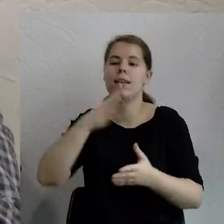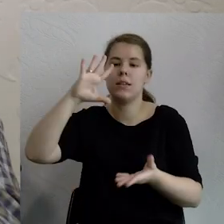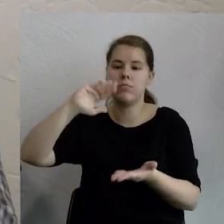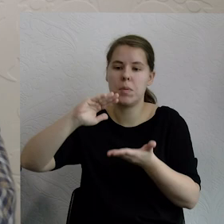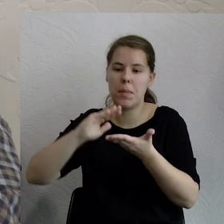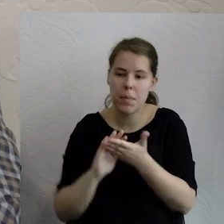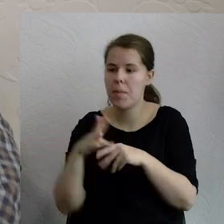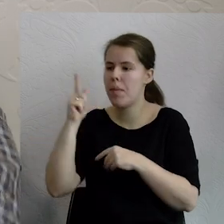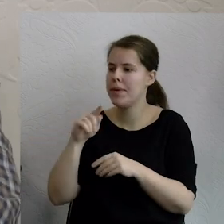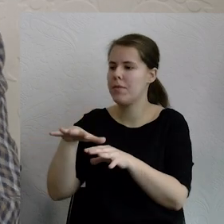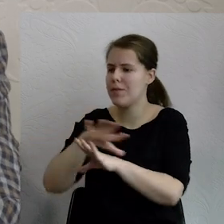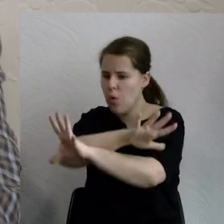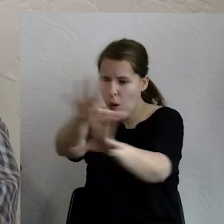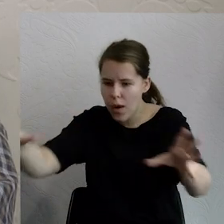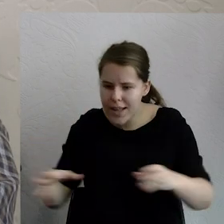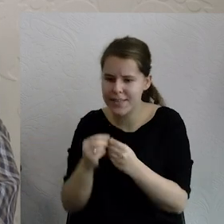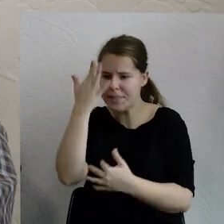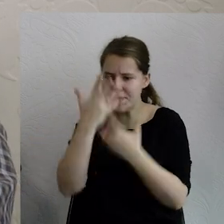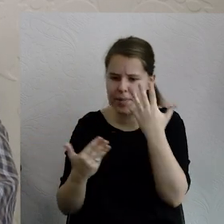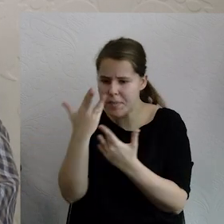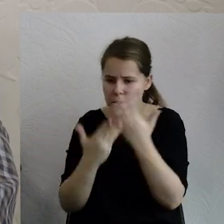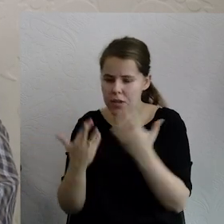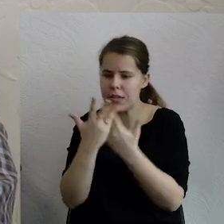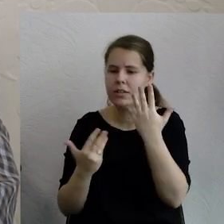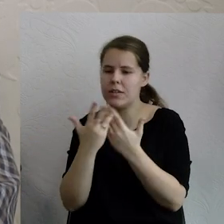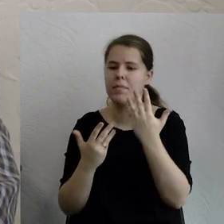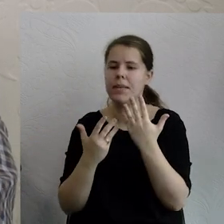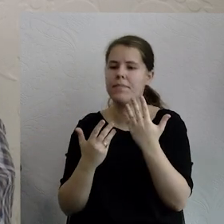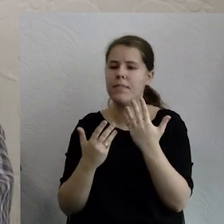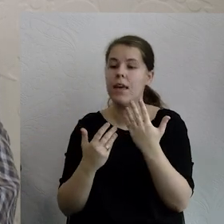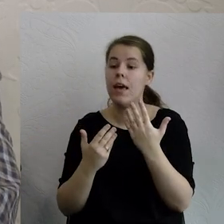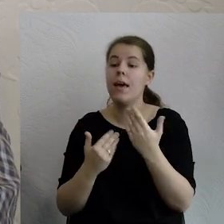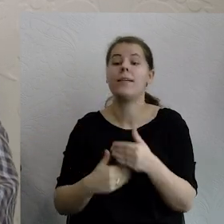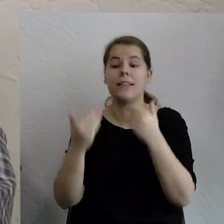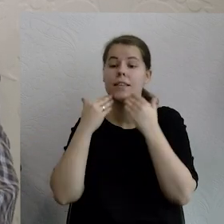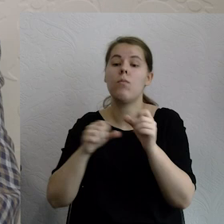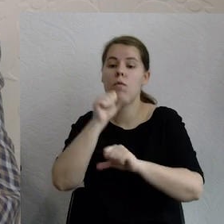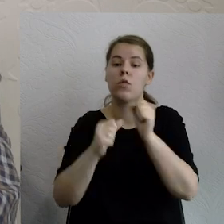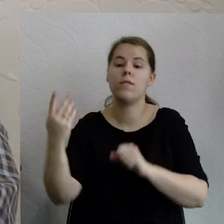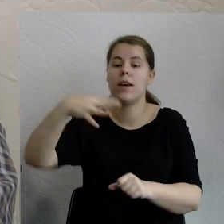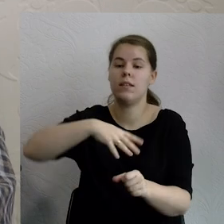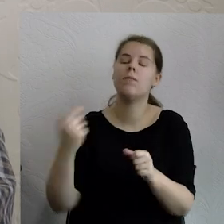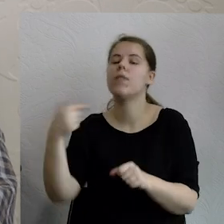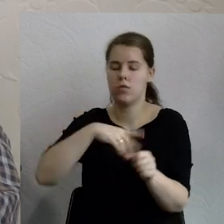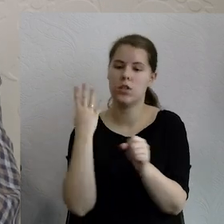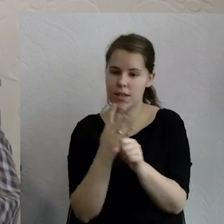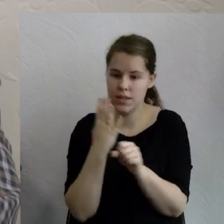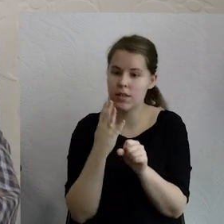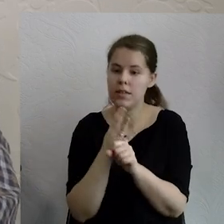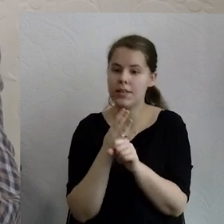policzyć, co trzeba i że ten świat właśnie 2016 roku będzie bliższy wizji